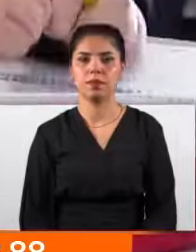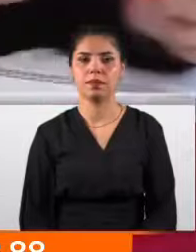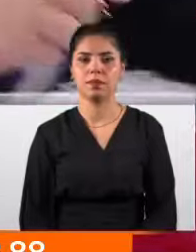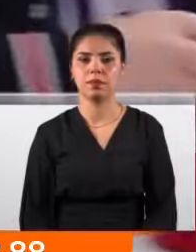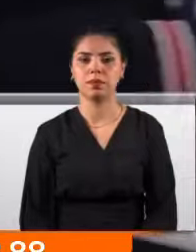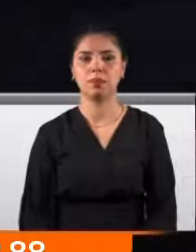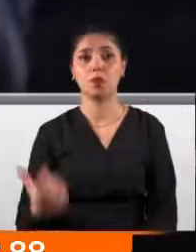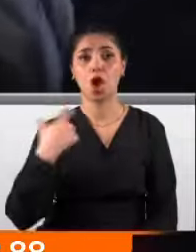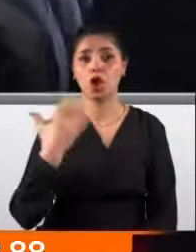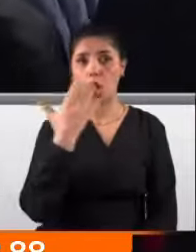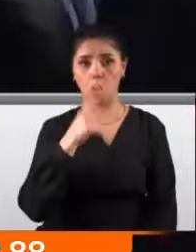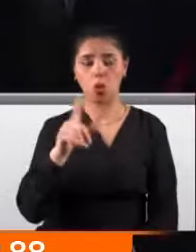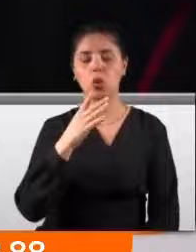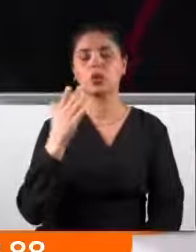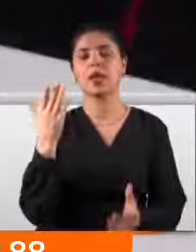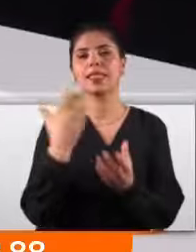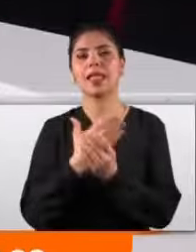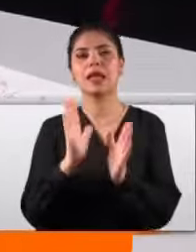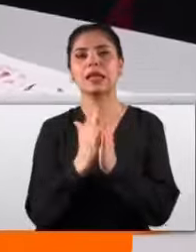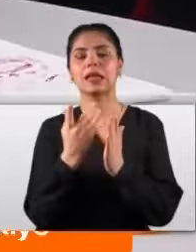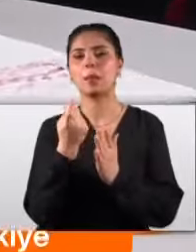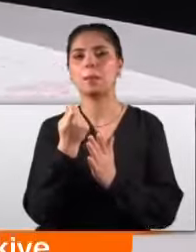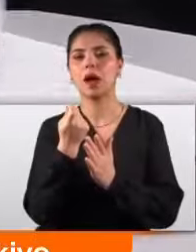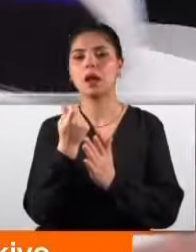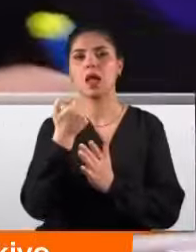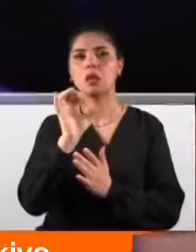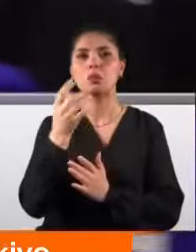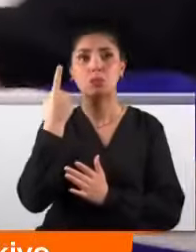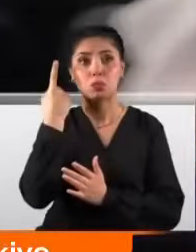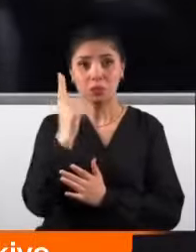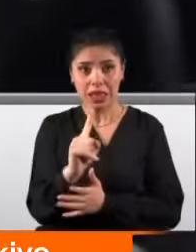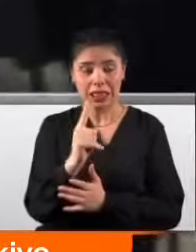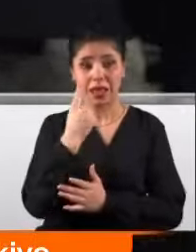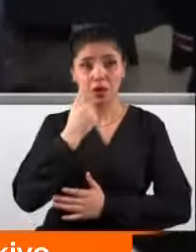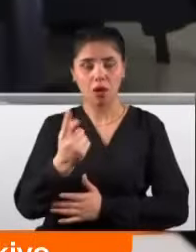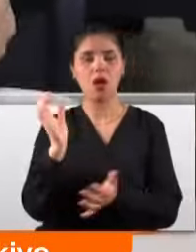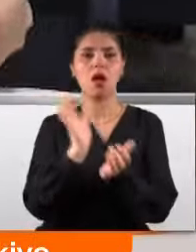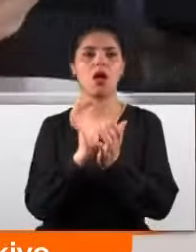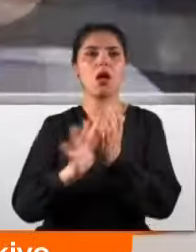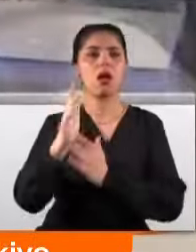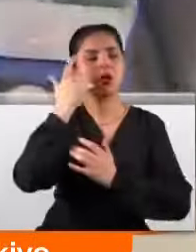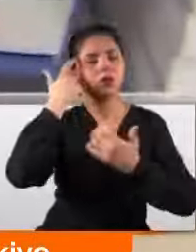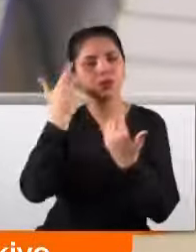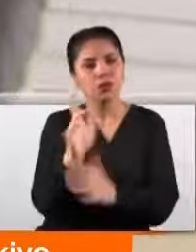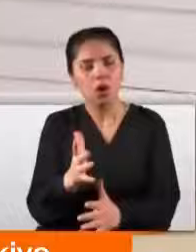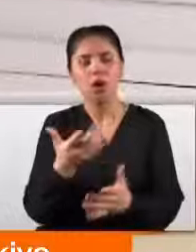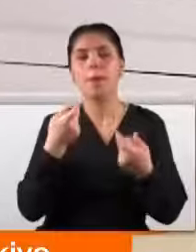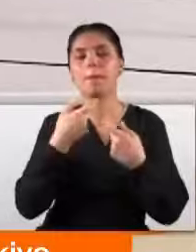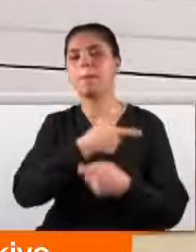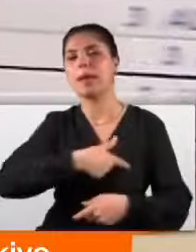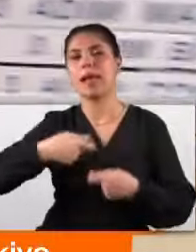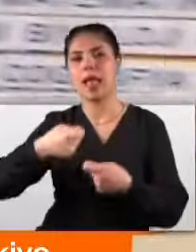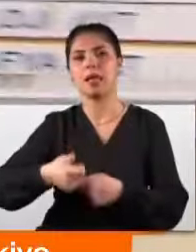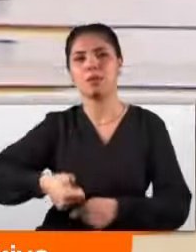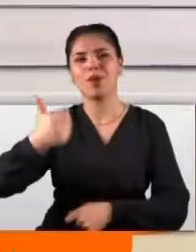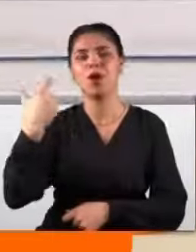Özel okullarda ders kitapları için istenen rakam 60 bin liraya dayanınca velilerin hesabı şaştı. Milli Eğitim Bakanlığı